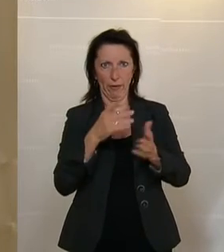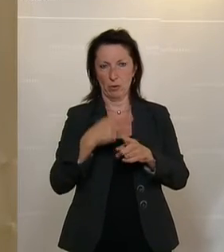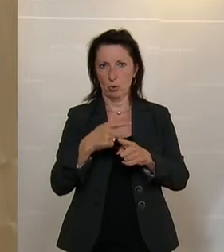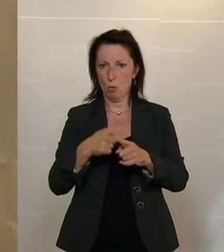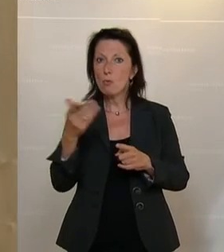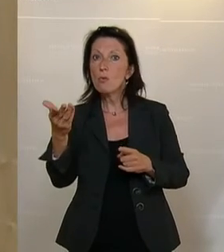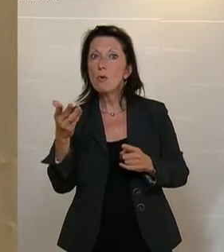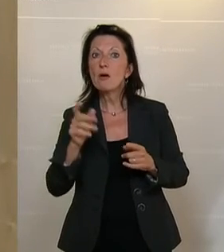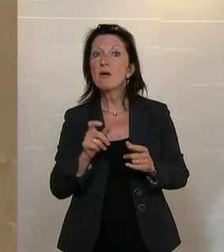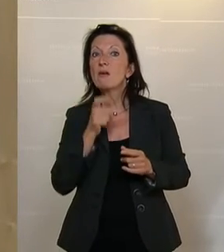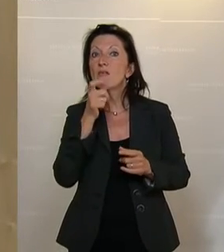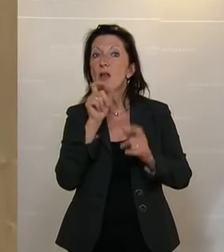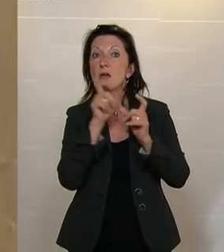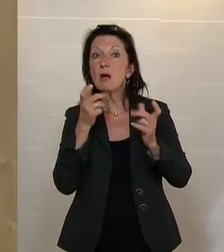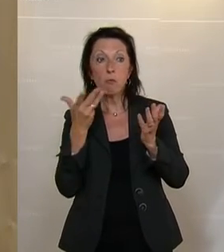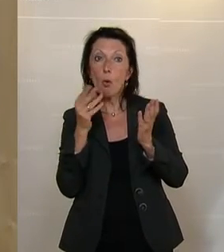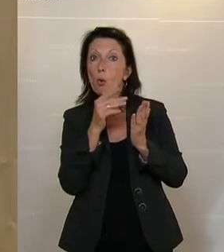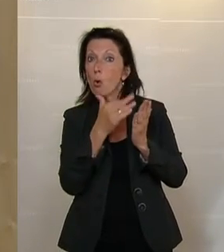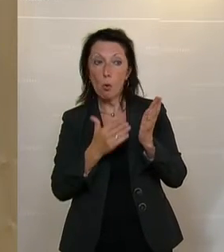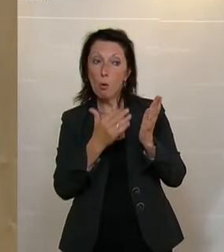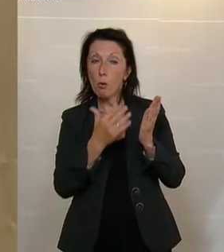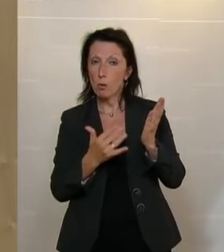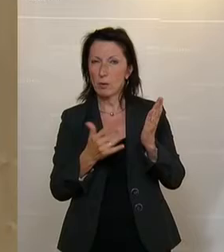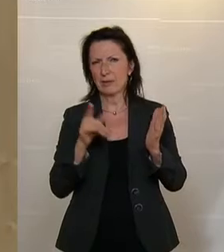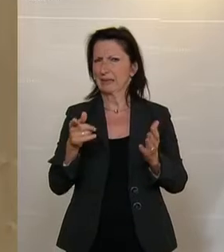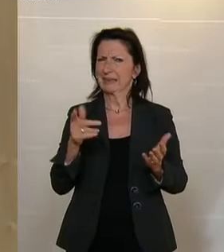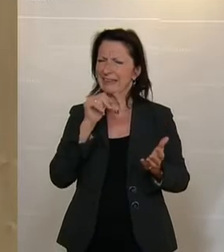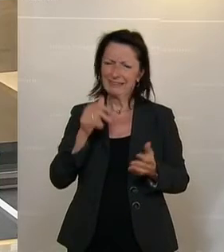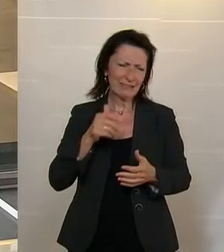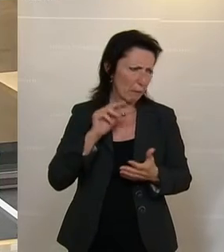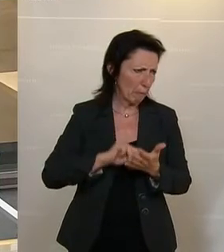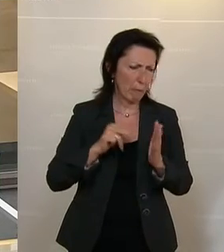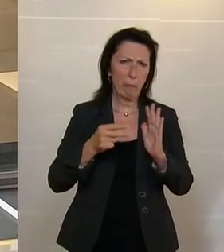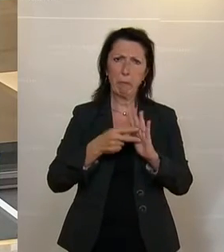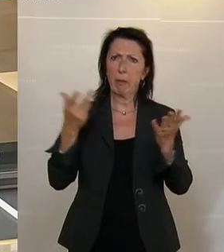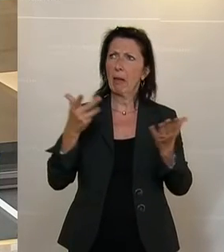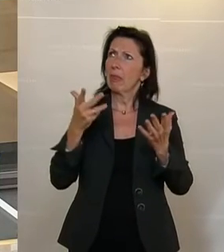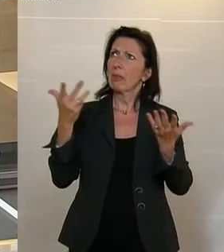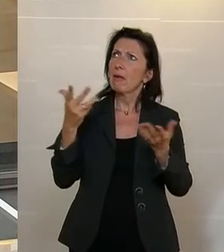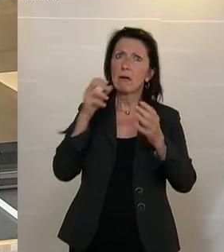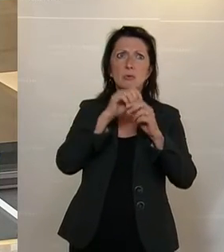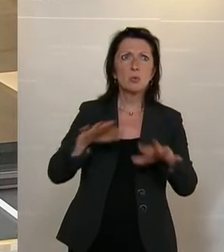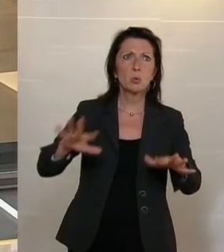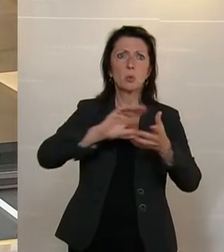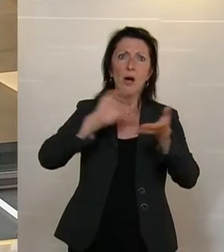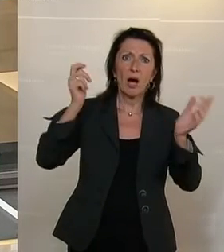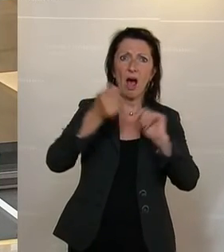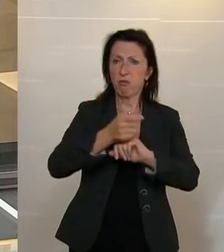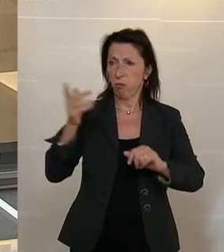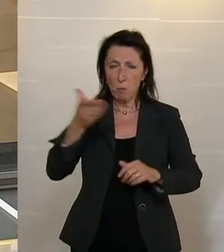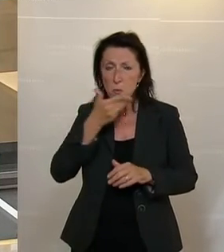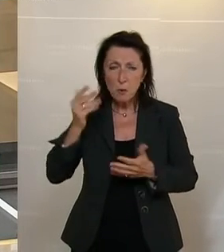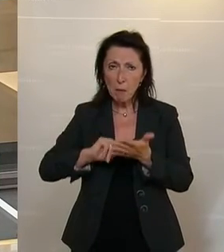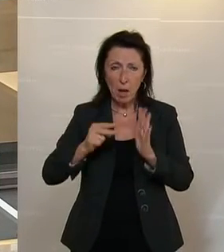in Ihrem Finanzrahmen abgebildet? Also, Sie planen weder Einsparungen durch Strukturreformen, Sie haben aber auch kein Geld,